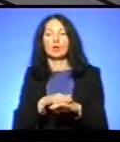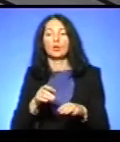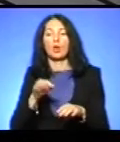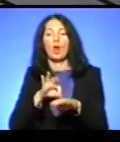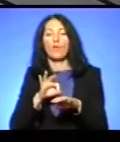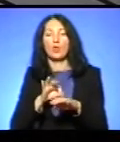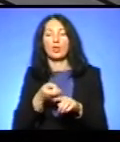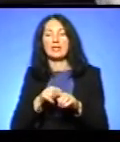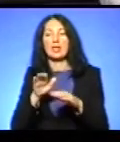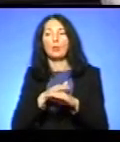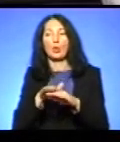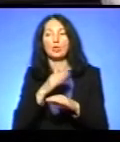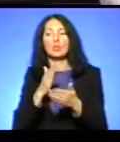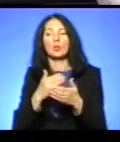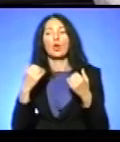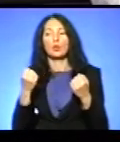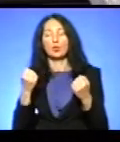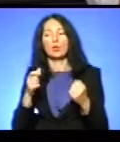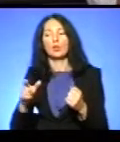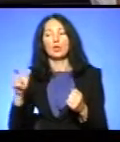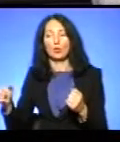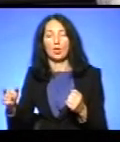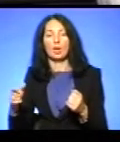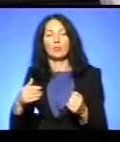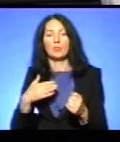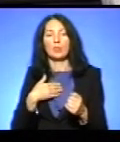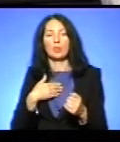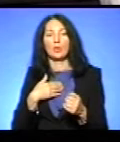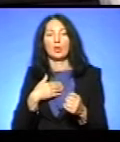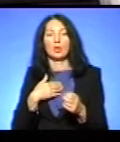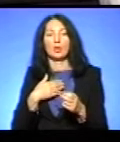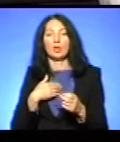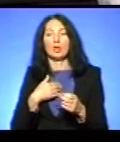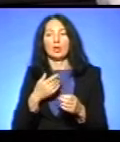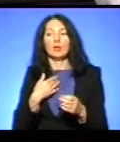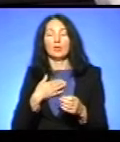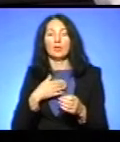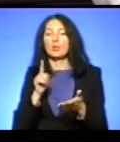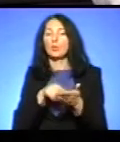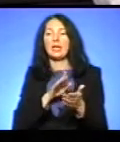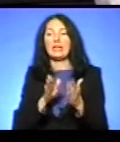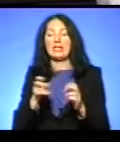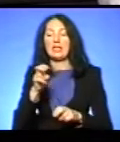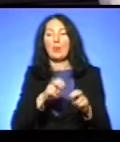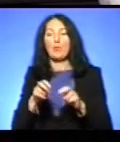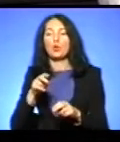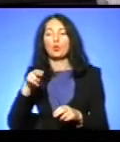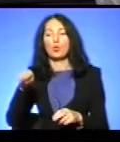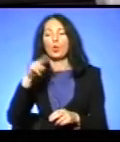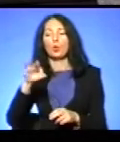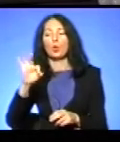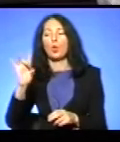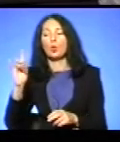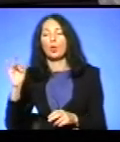оздоровлювати. Наше завдання, я вибачаю, не тільки в пошуку потенційних донорів, хоча ми це також будемо робити, але й